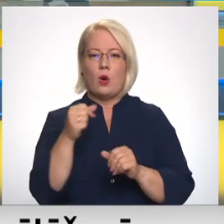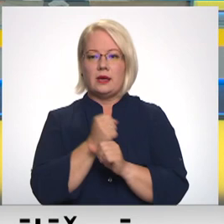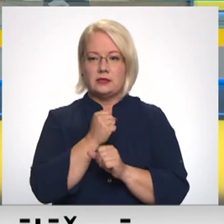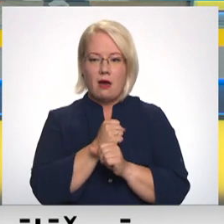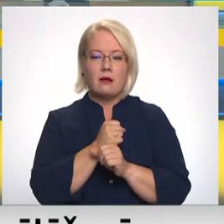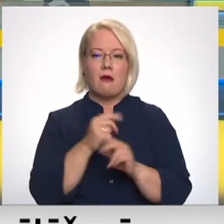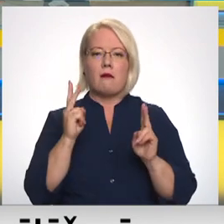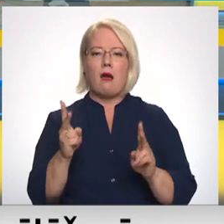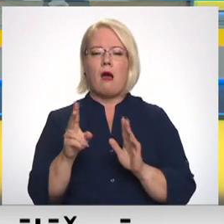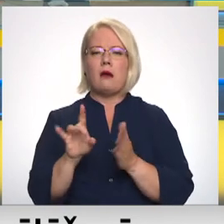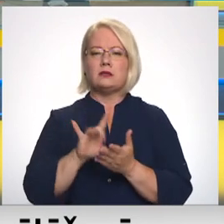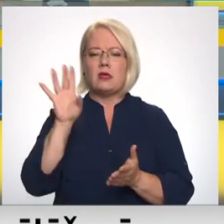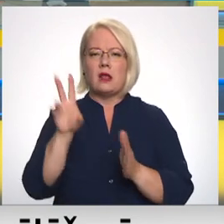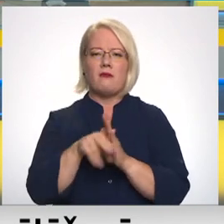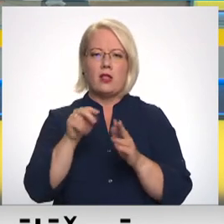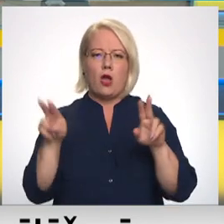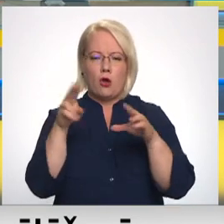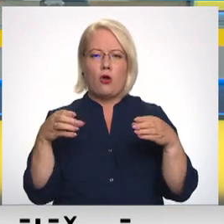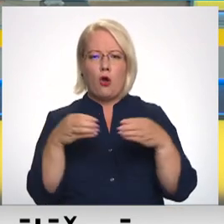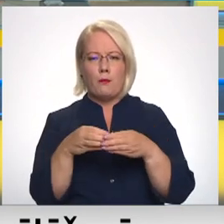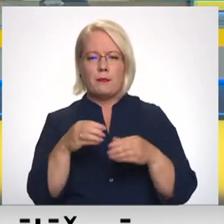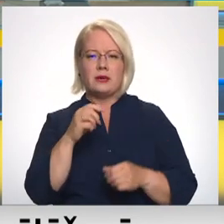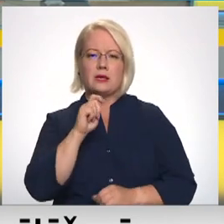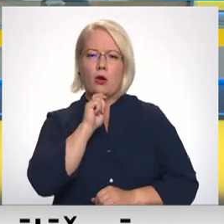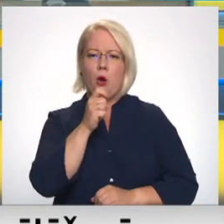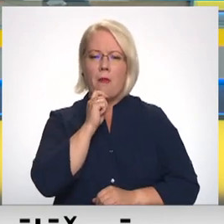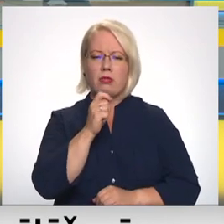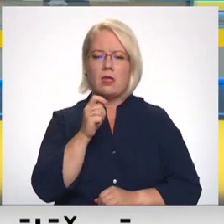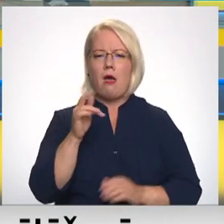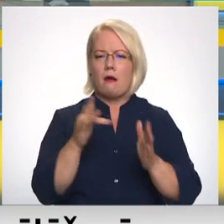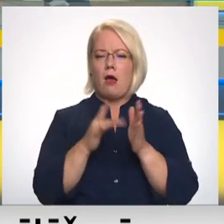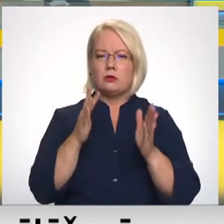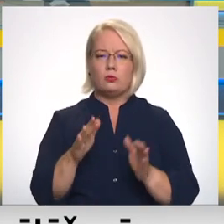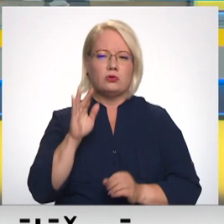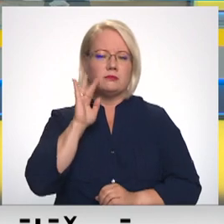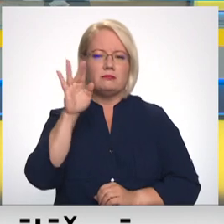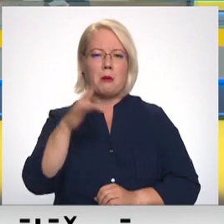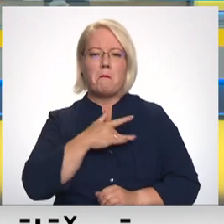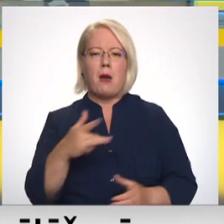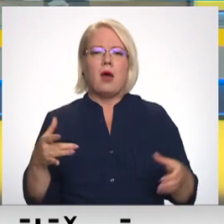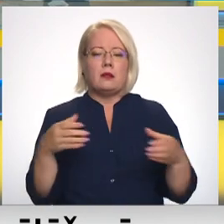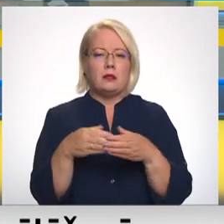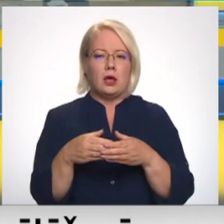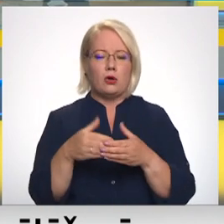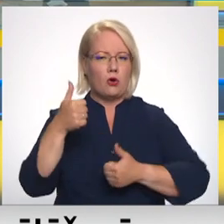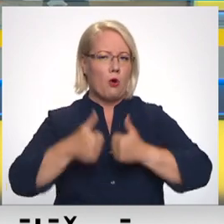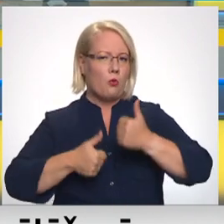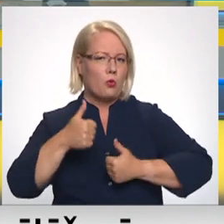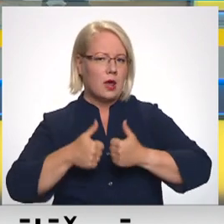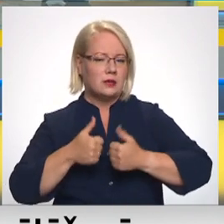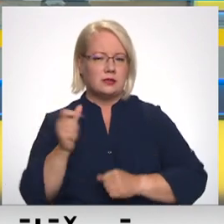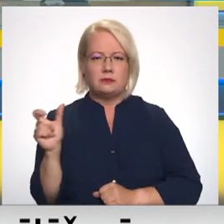Kā centrālā vēlēšana komisija komentē šo brīdi, kāds būs gaidāmais partiju konkurences